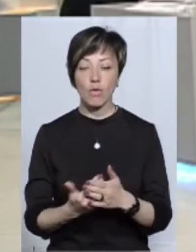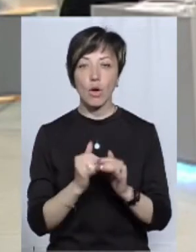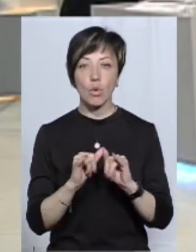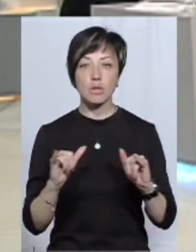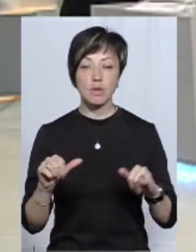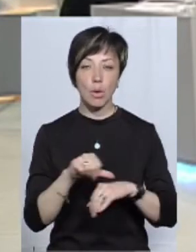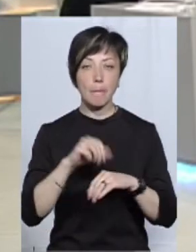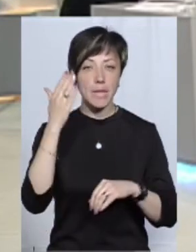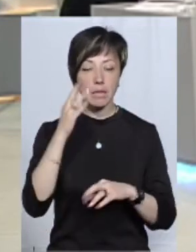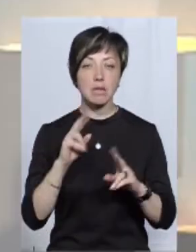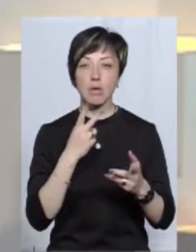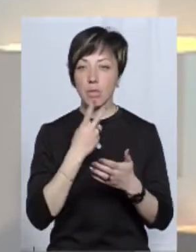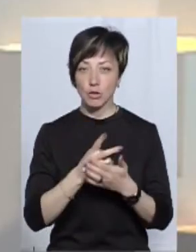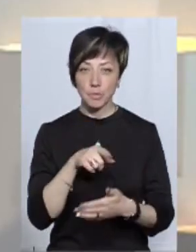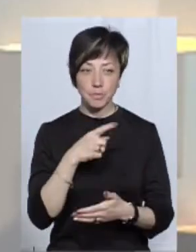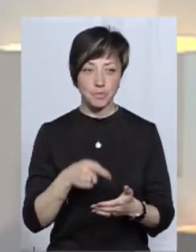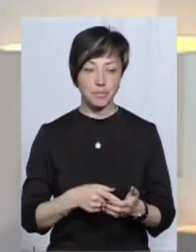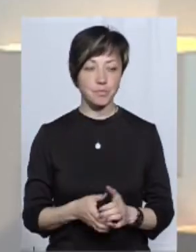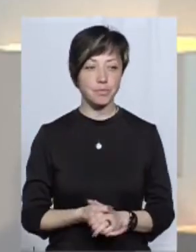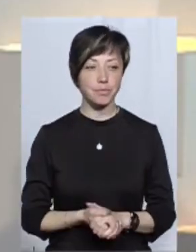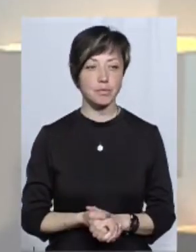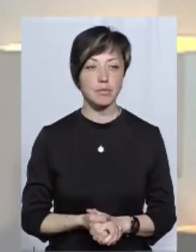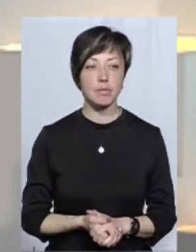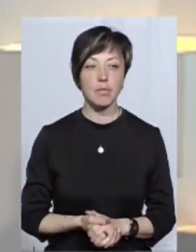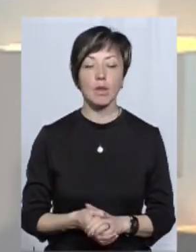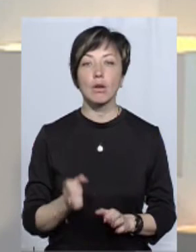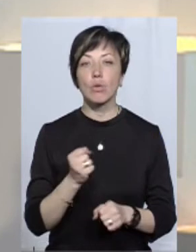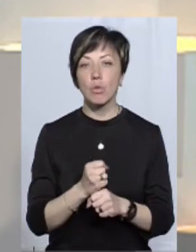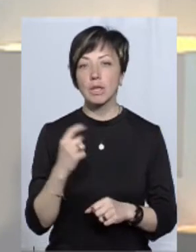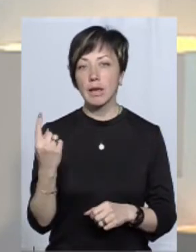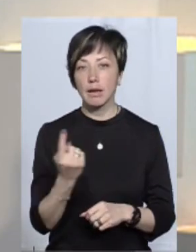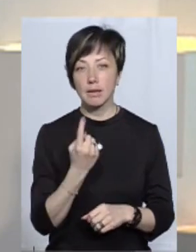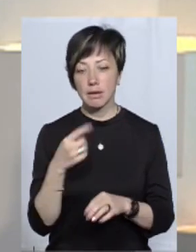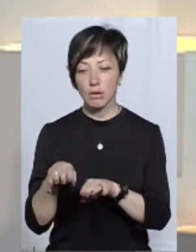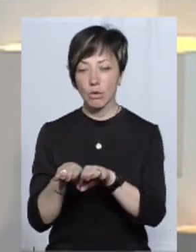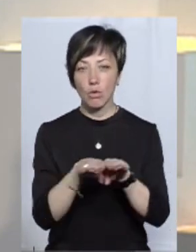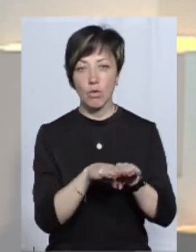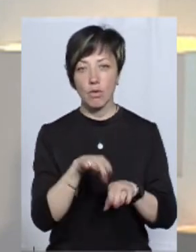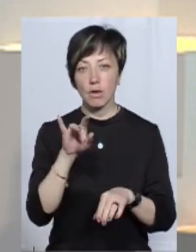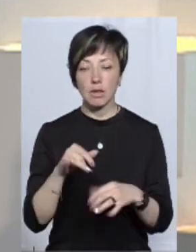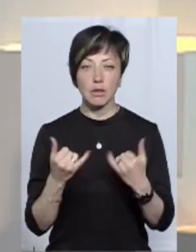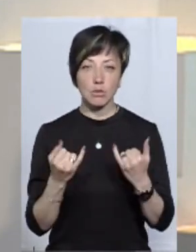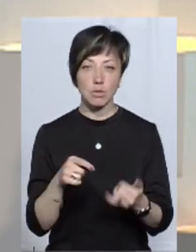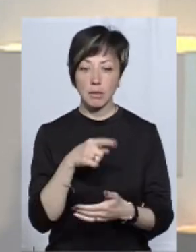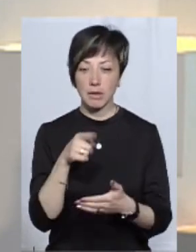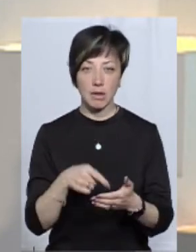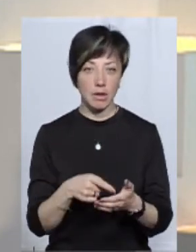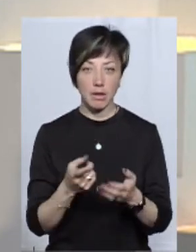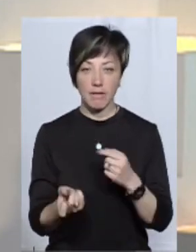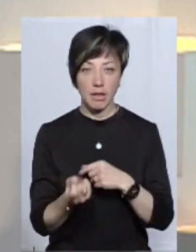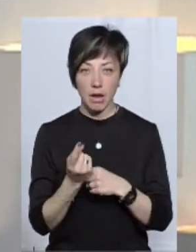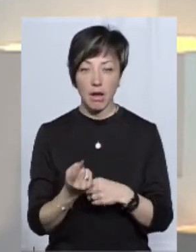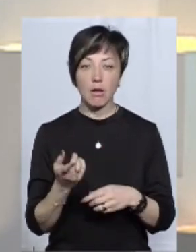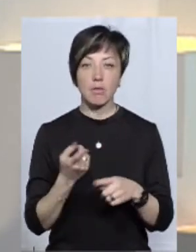ви це бачите? Ну, щодо роботи єдиного вікна, то ви знаєте, тут якихось питань на сьогоднішній день особливо не